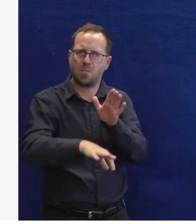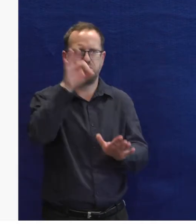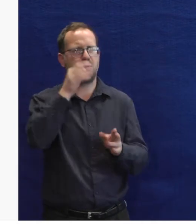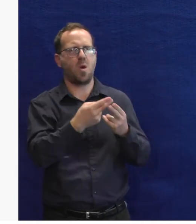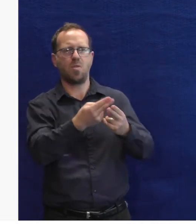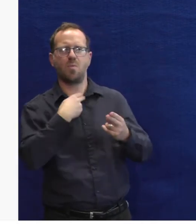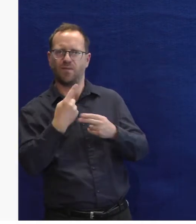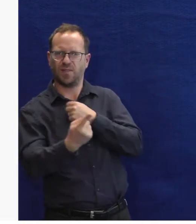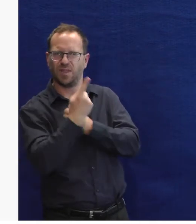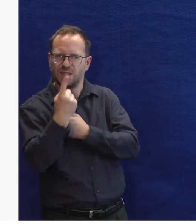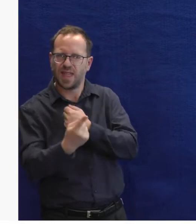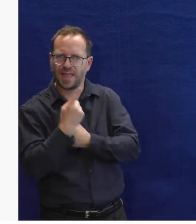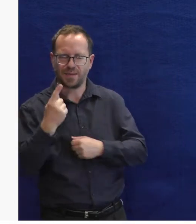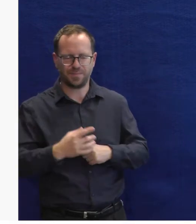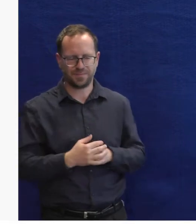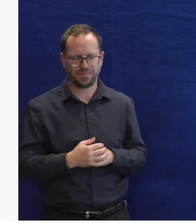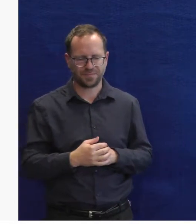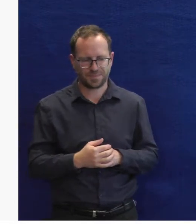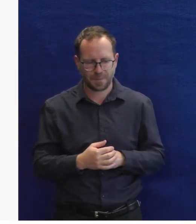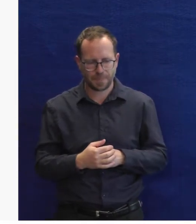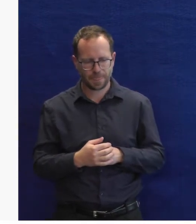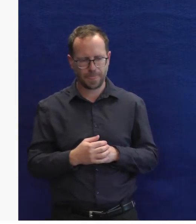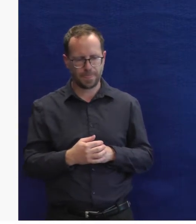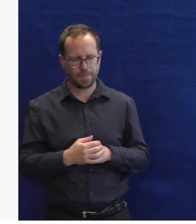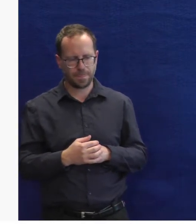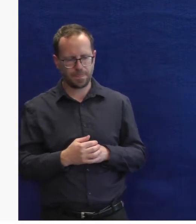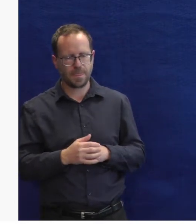Takže dostanete výsledek ze Seznamu hledání na tuhletu otázku.